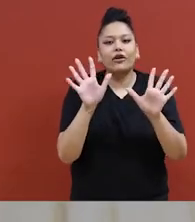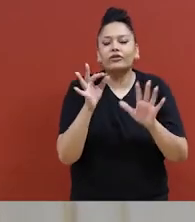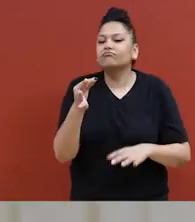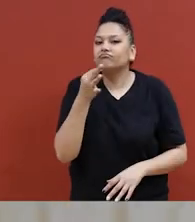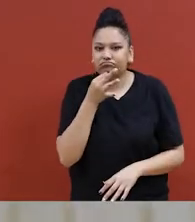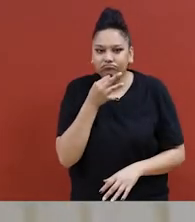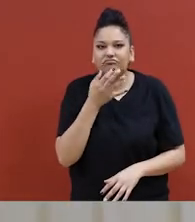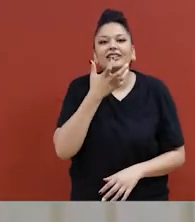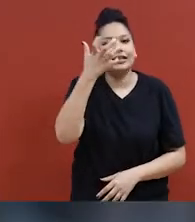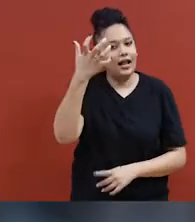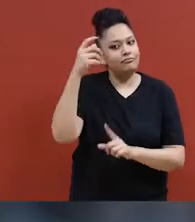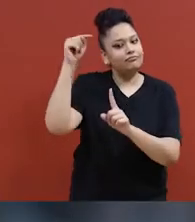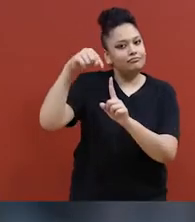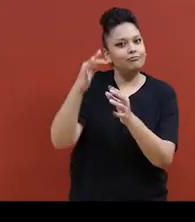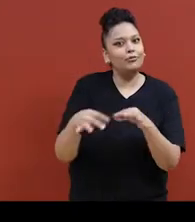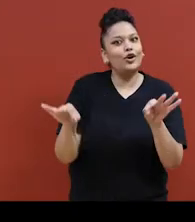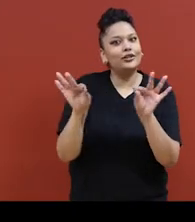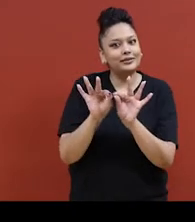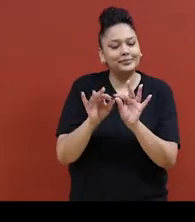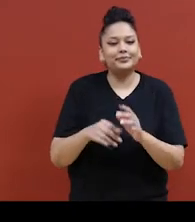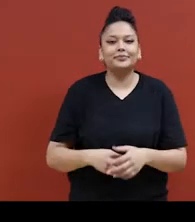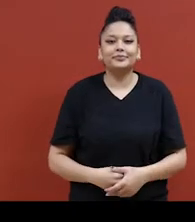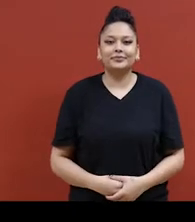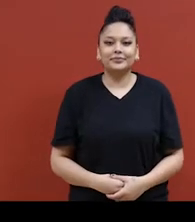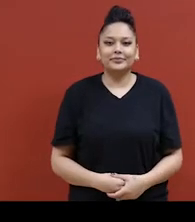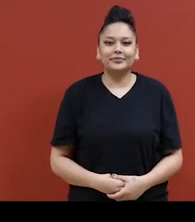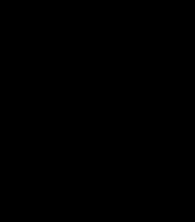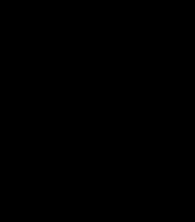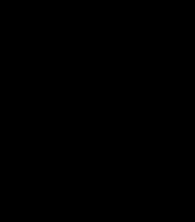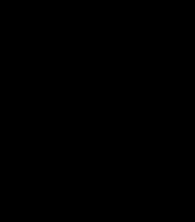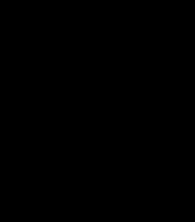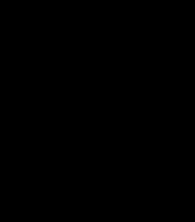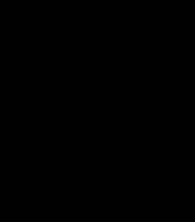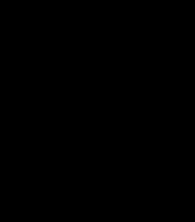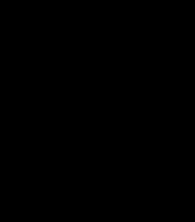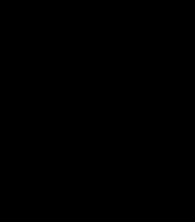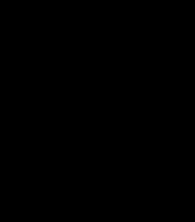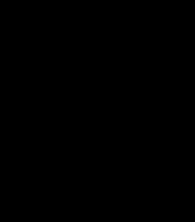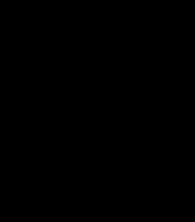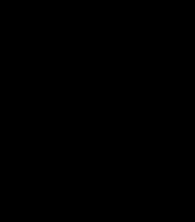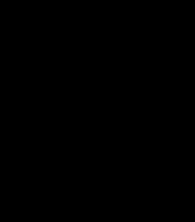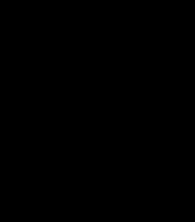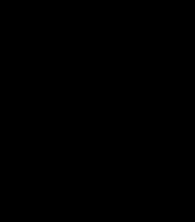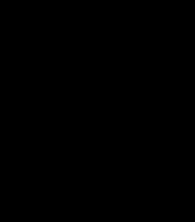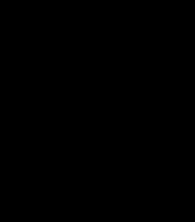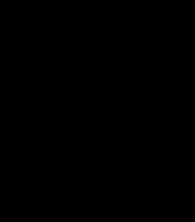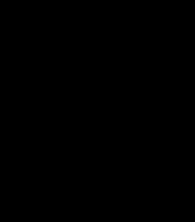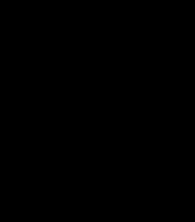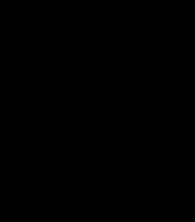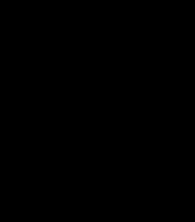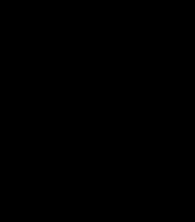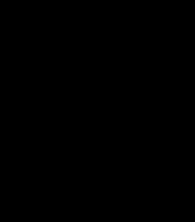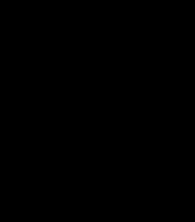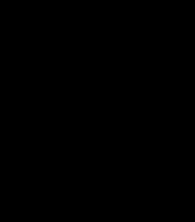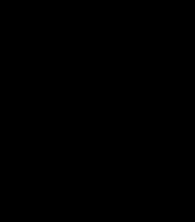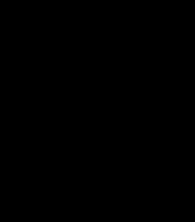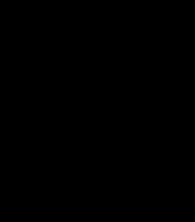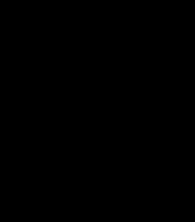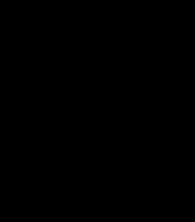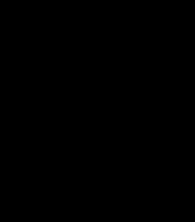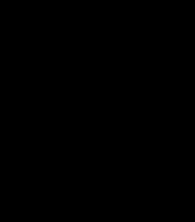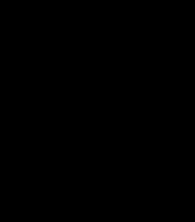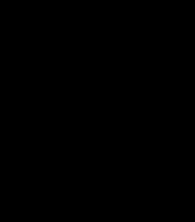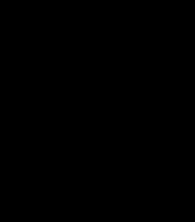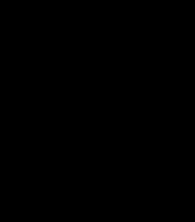'intention de cette vidéo n'est pas d'être utilisée en tant qu'outil de formation ou de module de formation pour instructrices. L'objectif principal de cette vidéo est d'aider les femmes, les filles, les